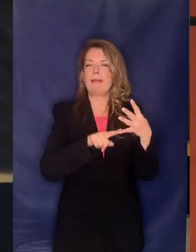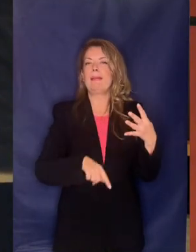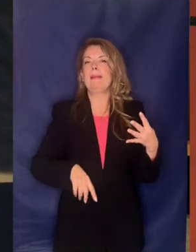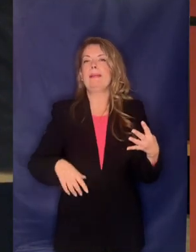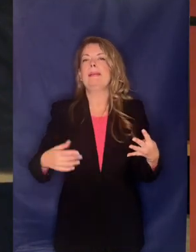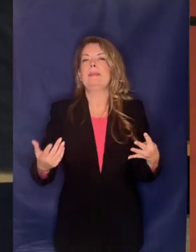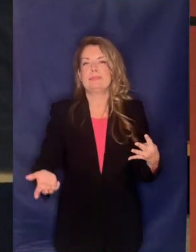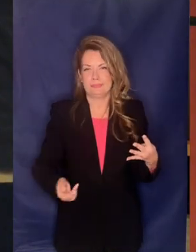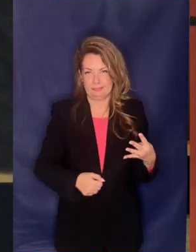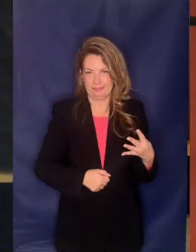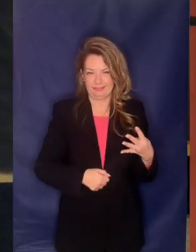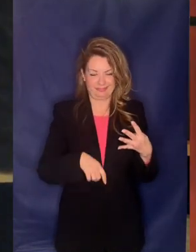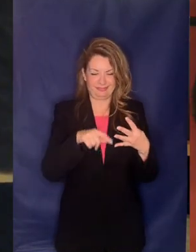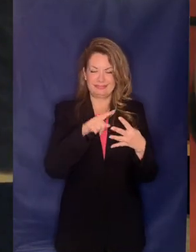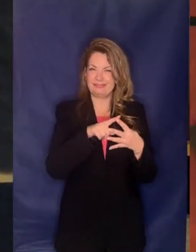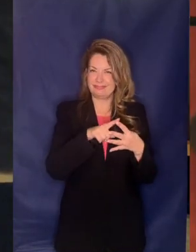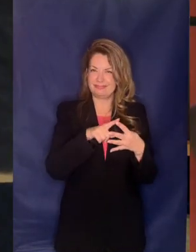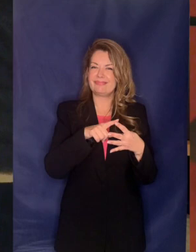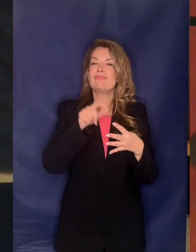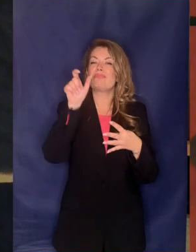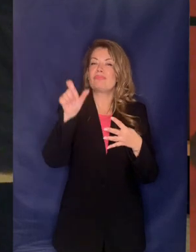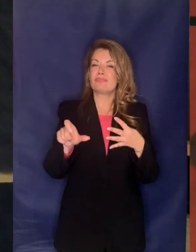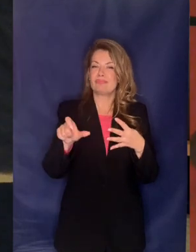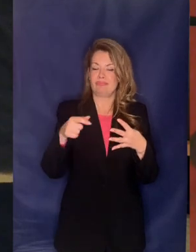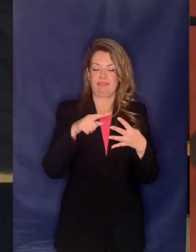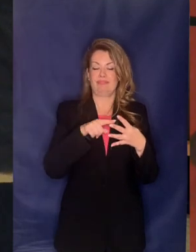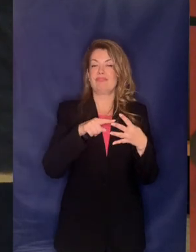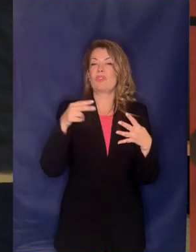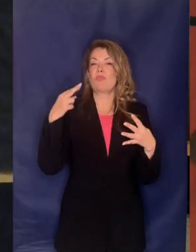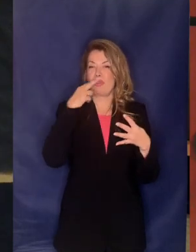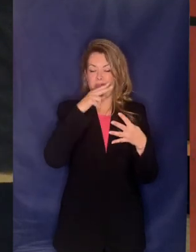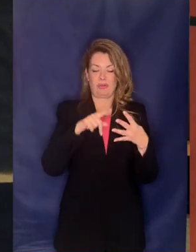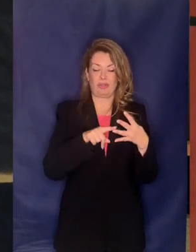ότι ο Πρωθυπουργός δεν λέει αλήθεια